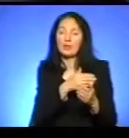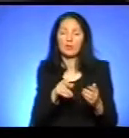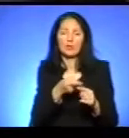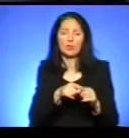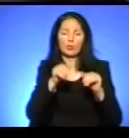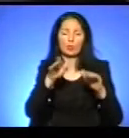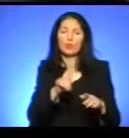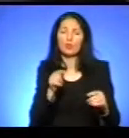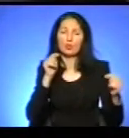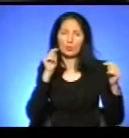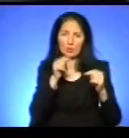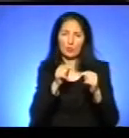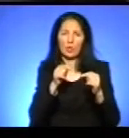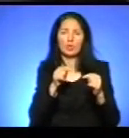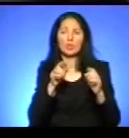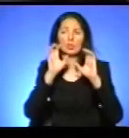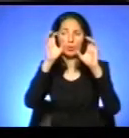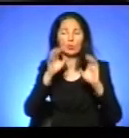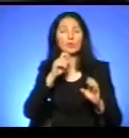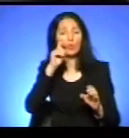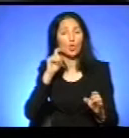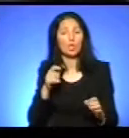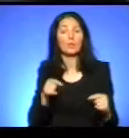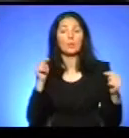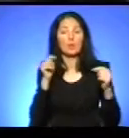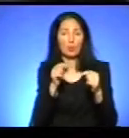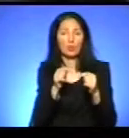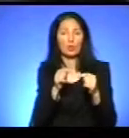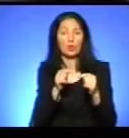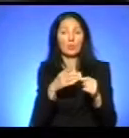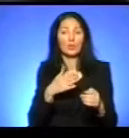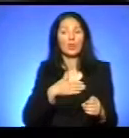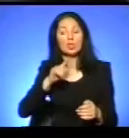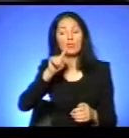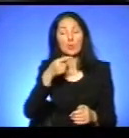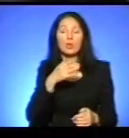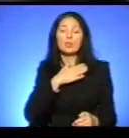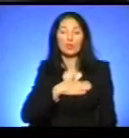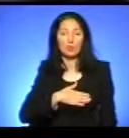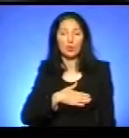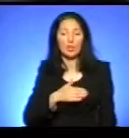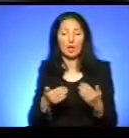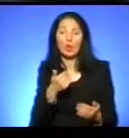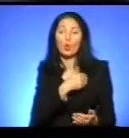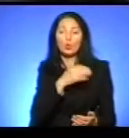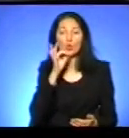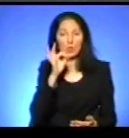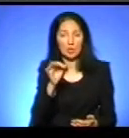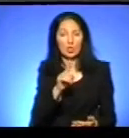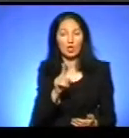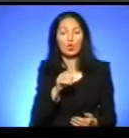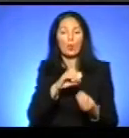що суперечить законодавству України. Ну, і, відповідно, наші вимоги задоволені, але хочу зазначити, що